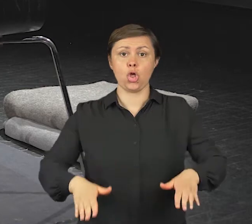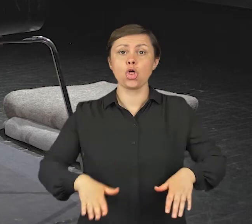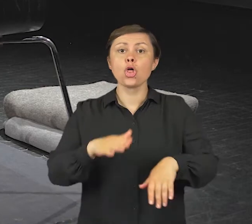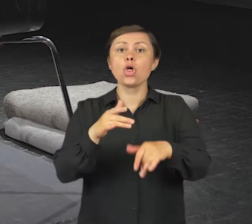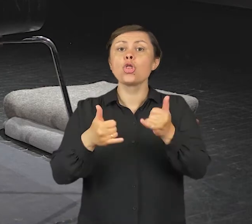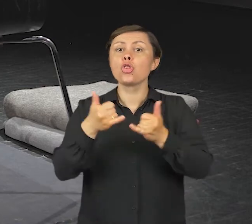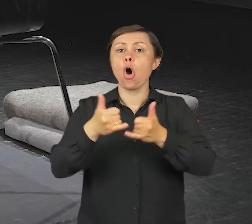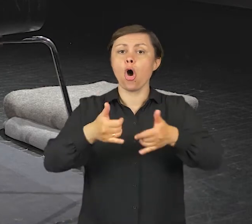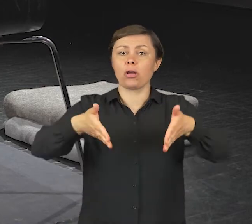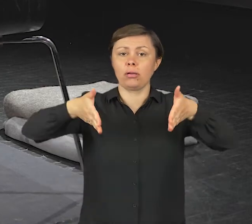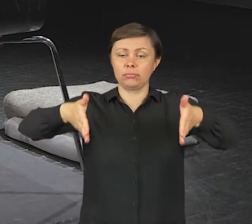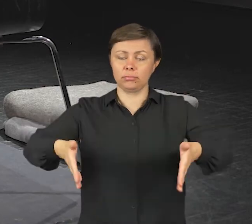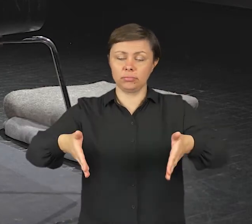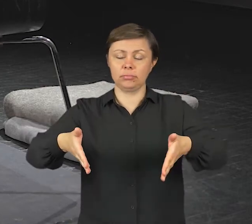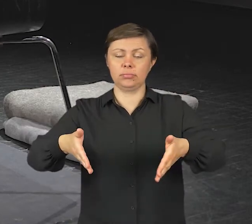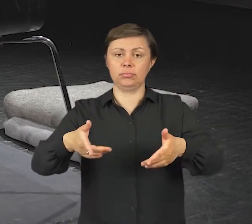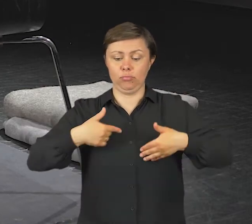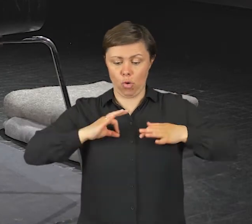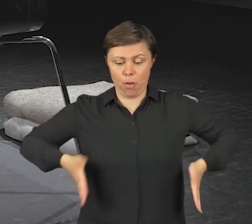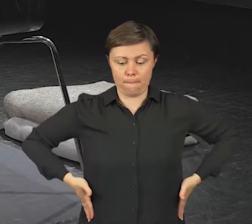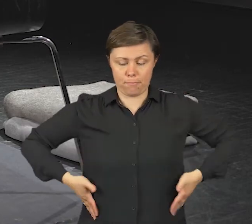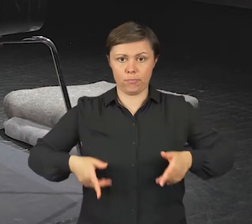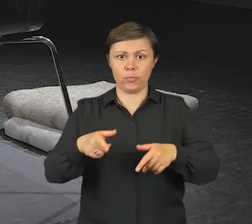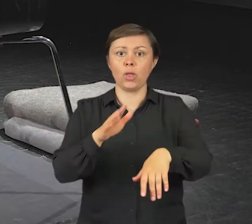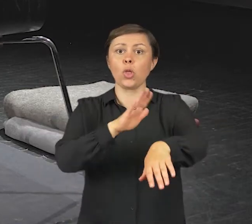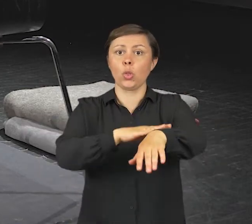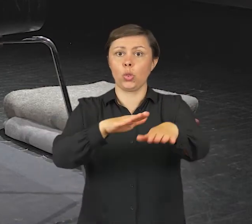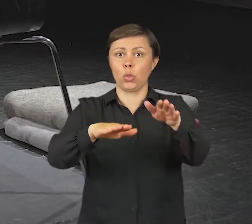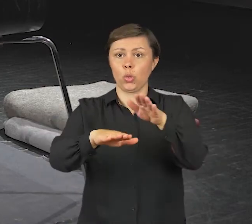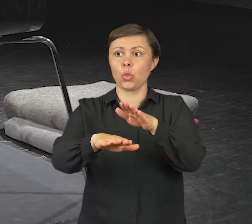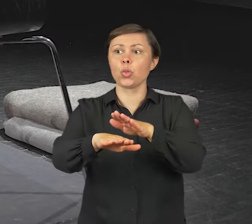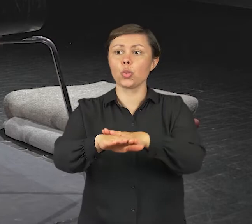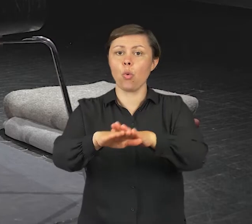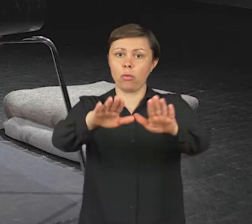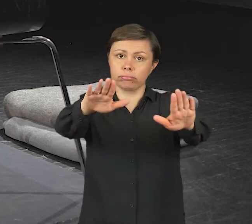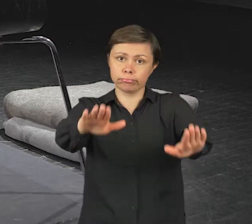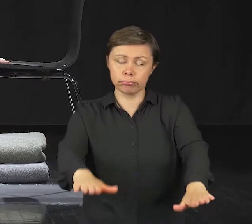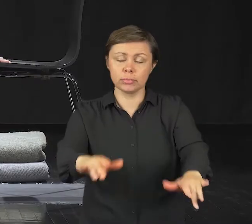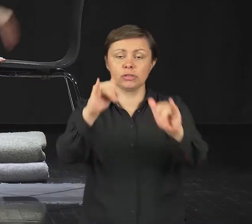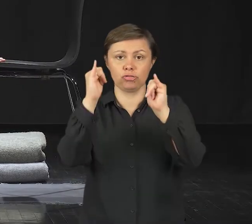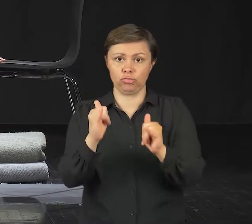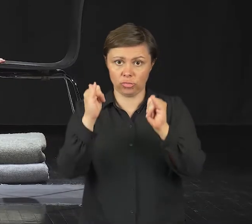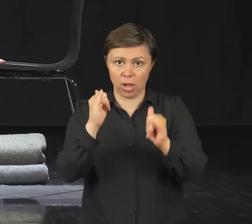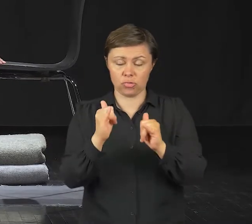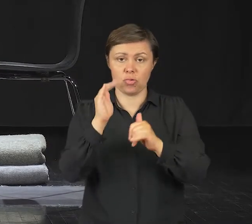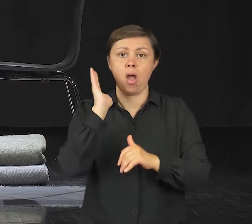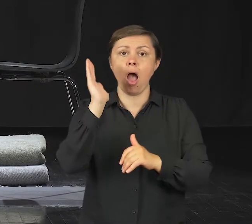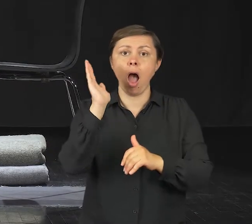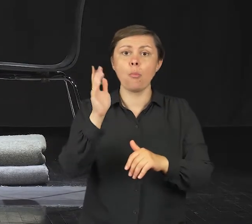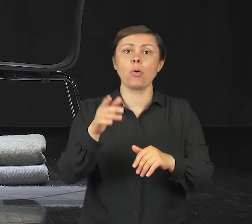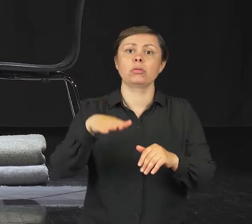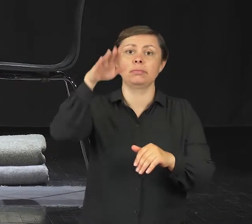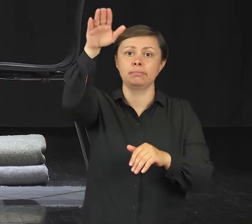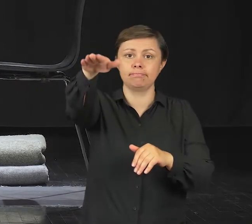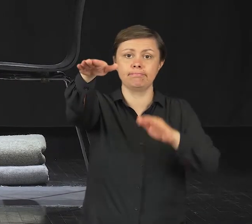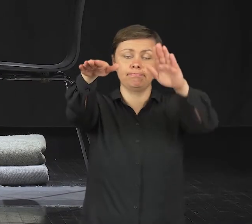szerokość bioder nogach. Najpierw oprzesz dłonie pod barkami na krześle. Następnie przeniesiesz je